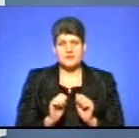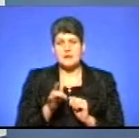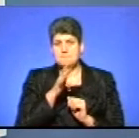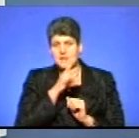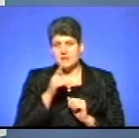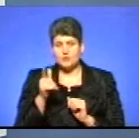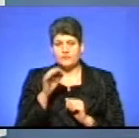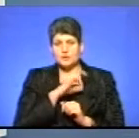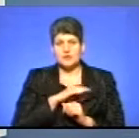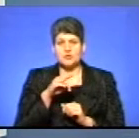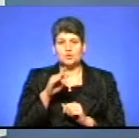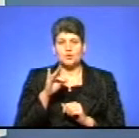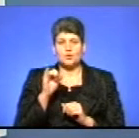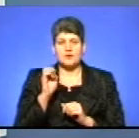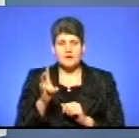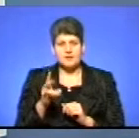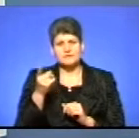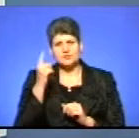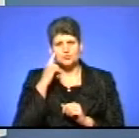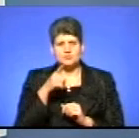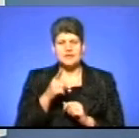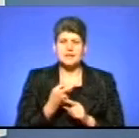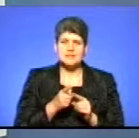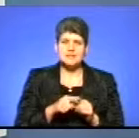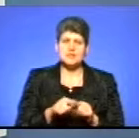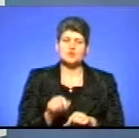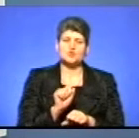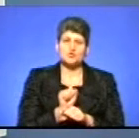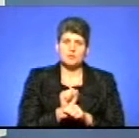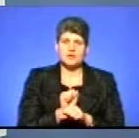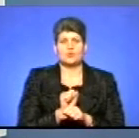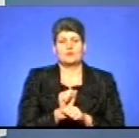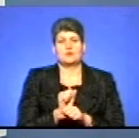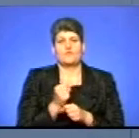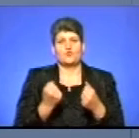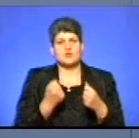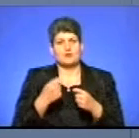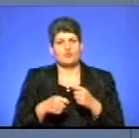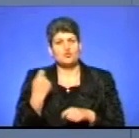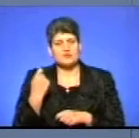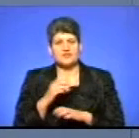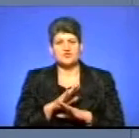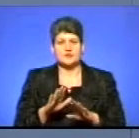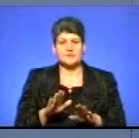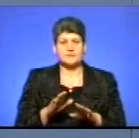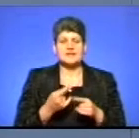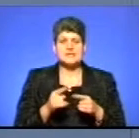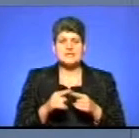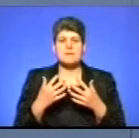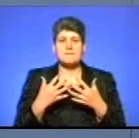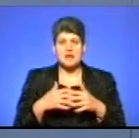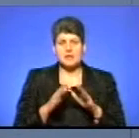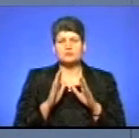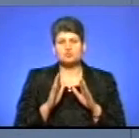використання труками, на вашу думку, чи зупинятиме цей прилад водіїв, щоб вони не порушували? Як думаєте? Даний прилад,